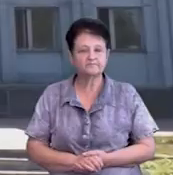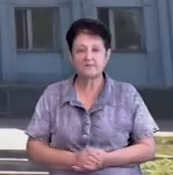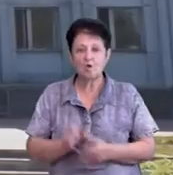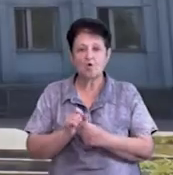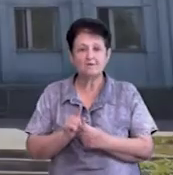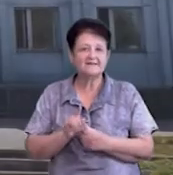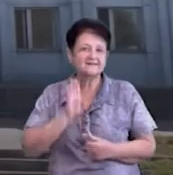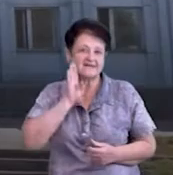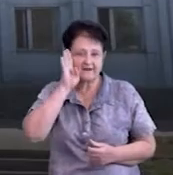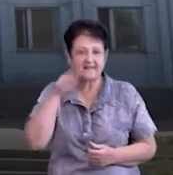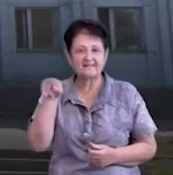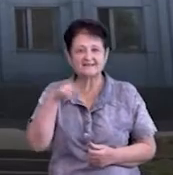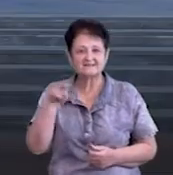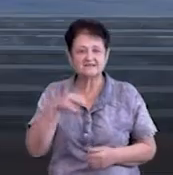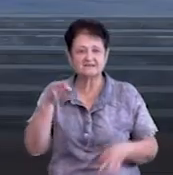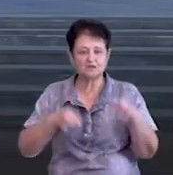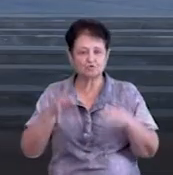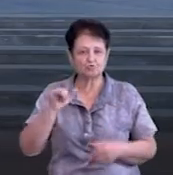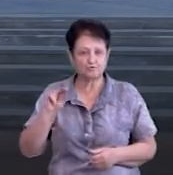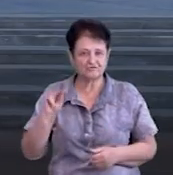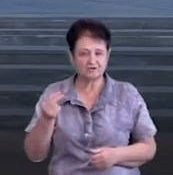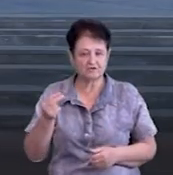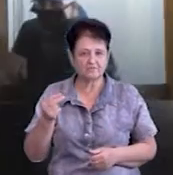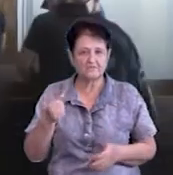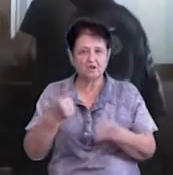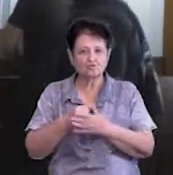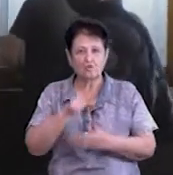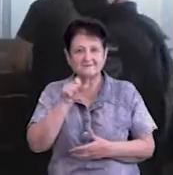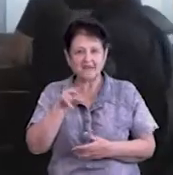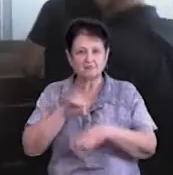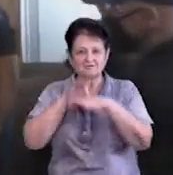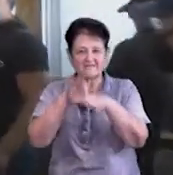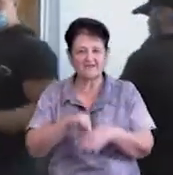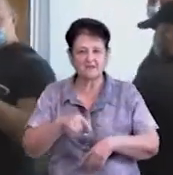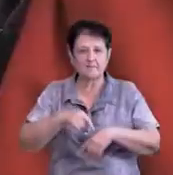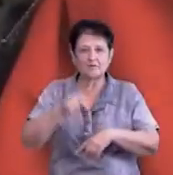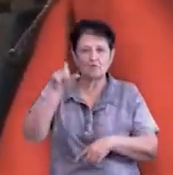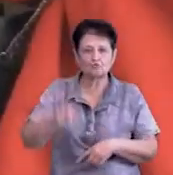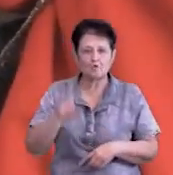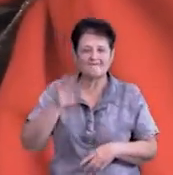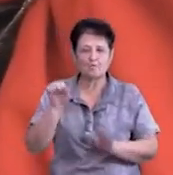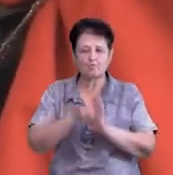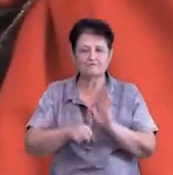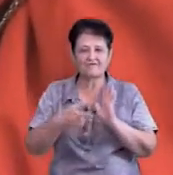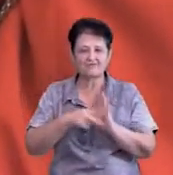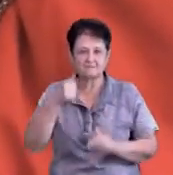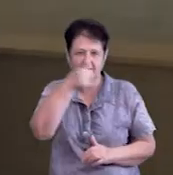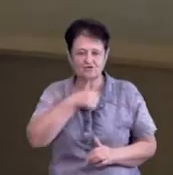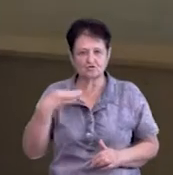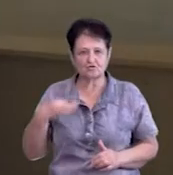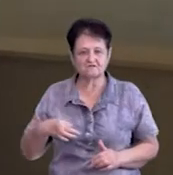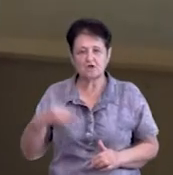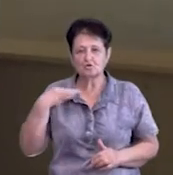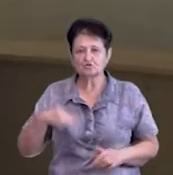11 ранку. Деснянський районний суд у Чернігові. До зали суду завели підозрюваного у вбивстві восьмирічного сина.